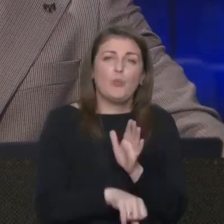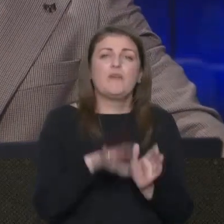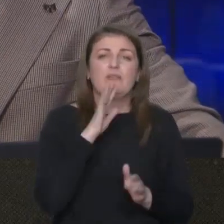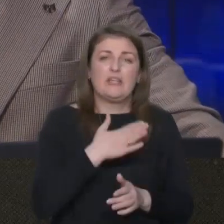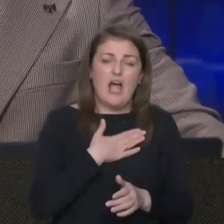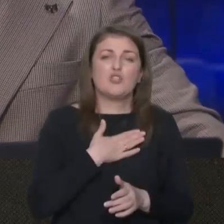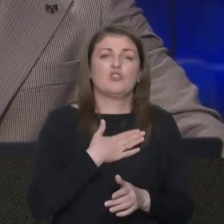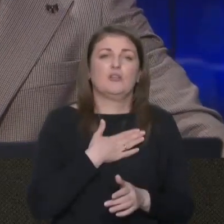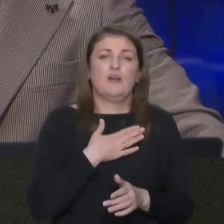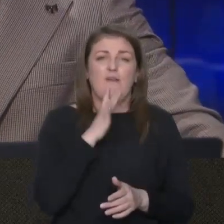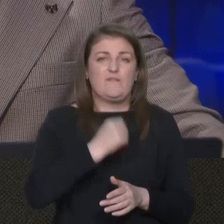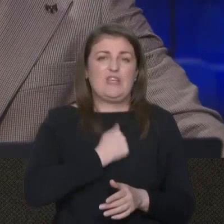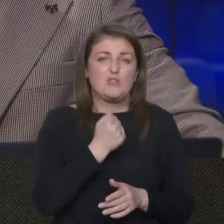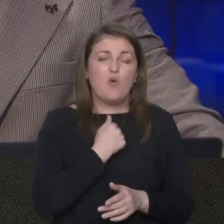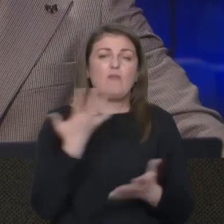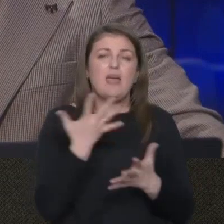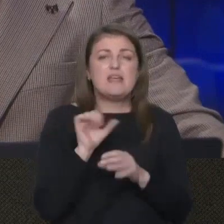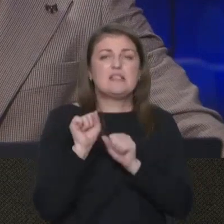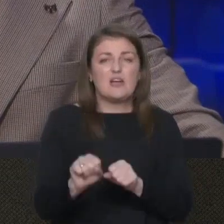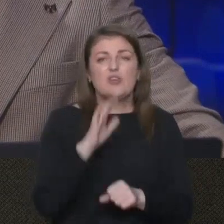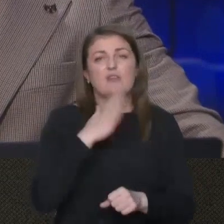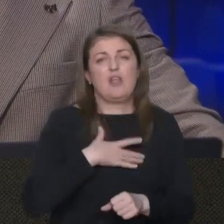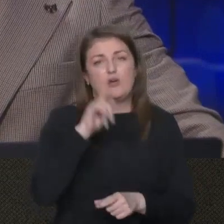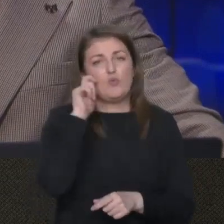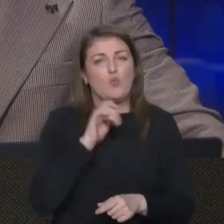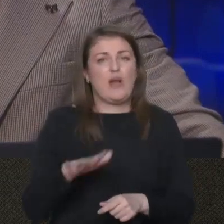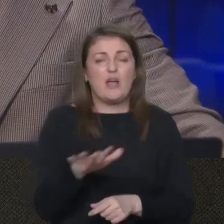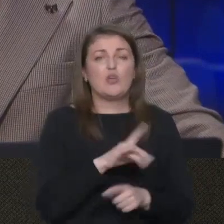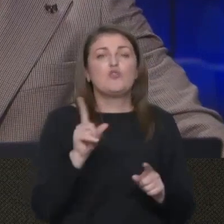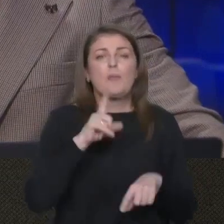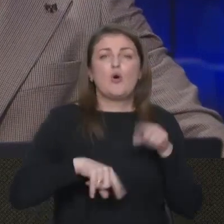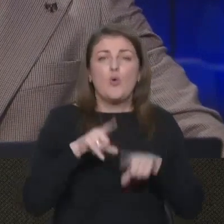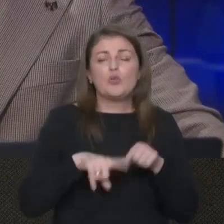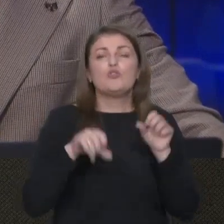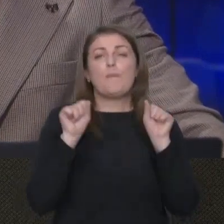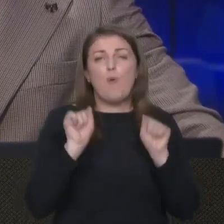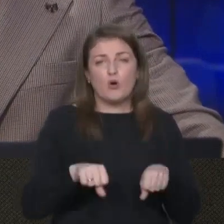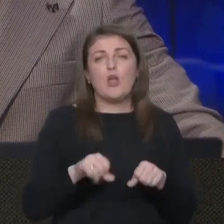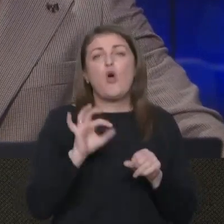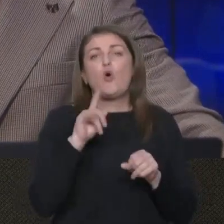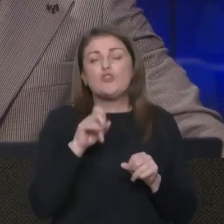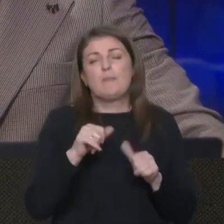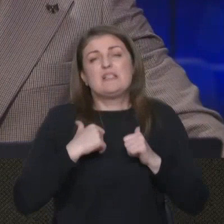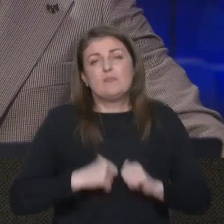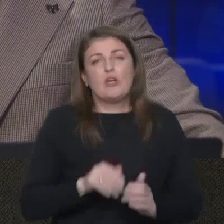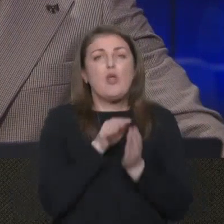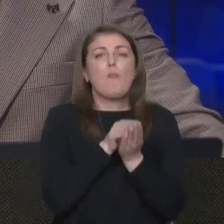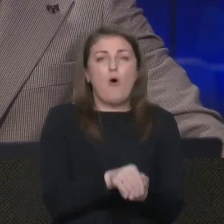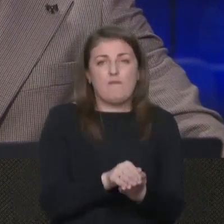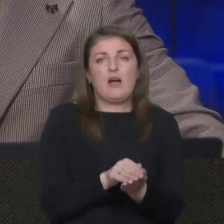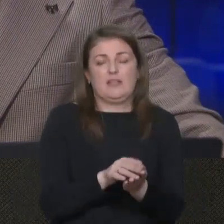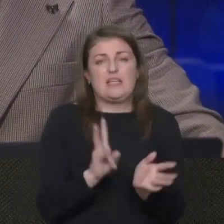військових, які захищали нашу Україну. І щоб родичі могли хоча б спокійно поховати